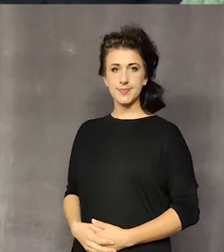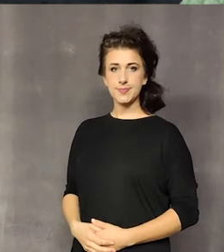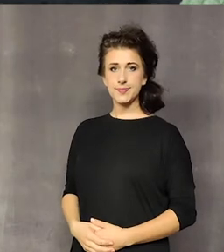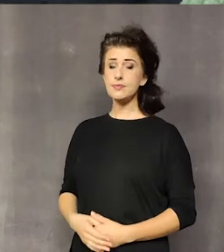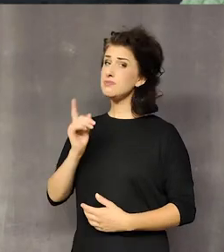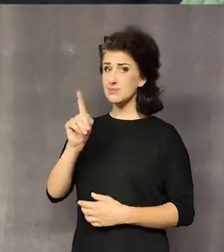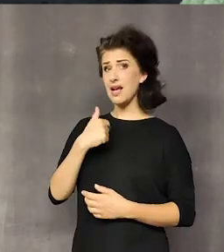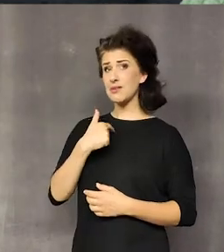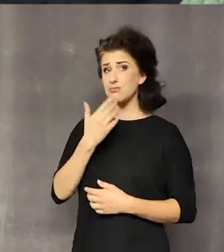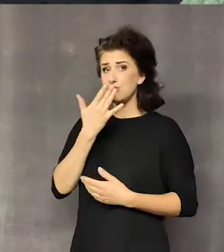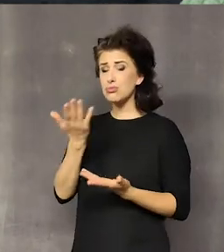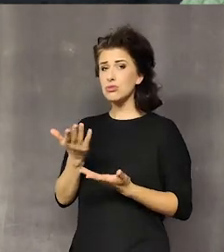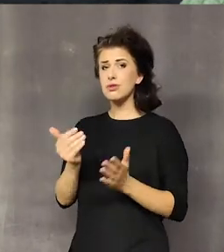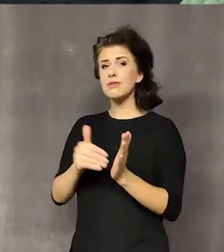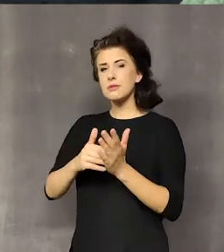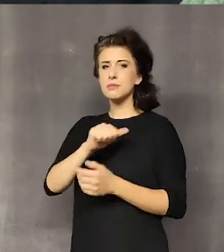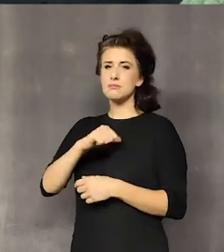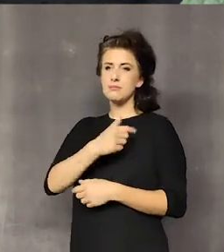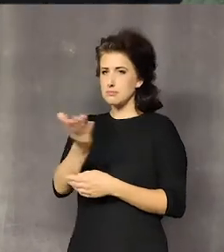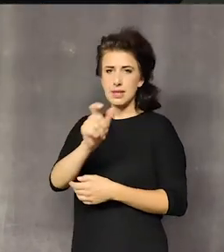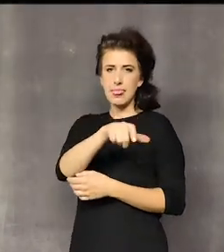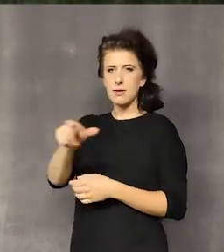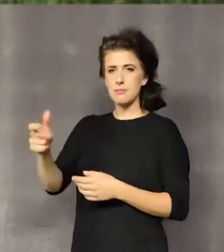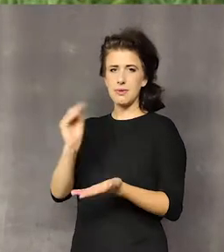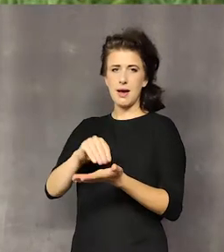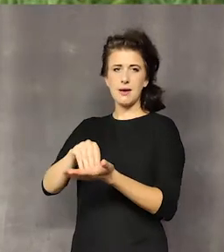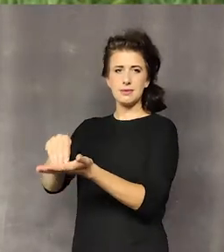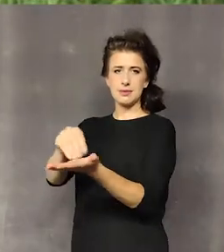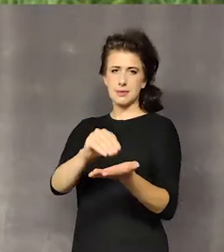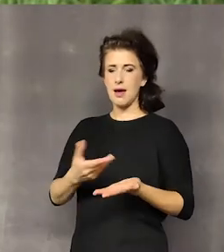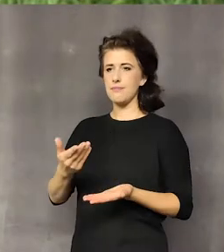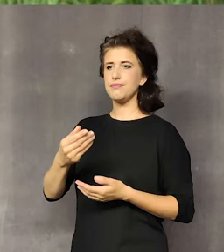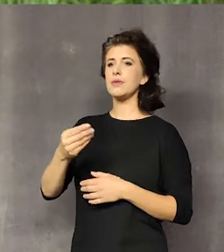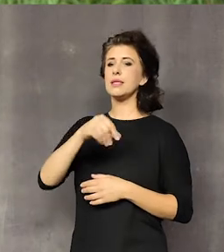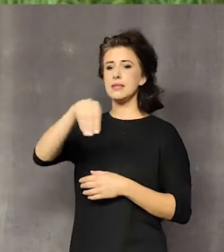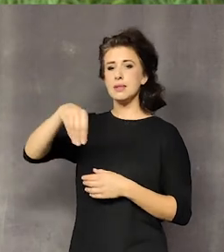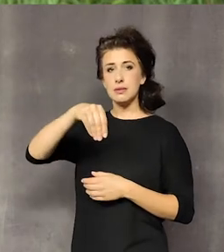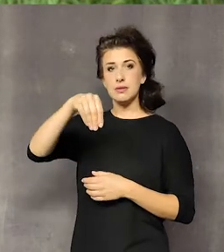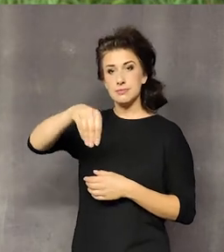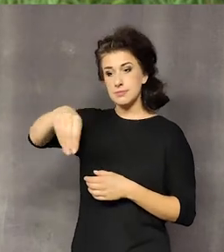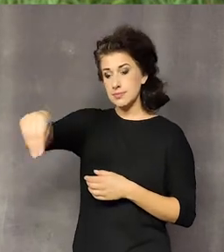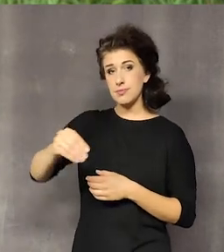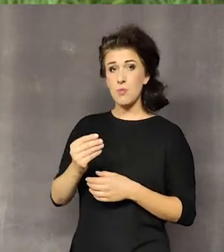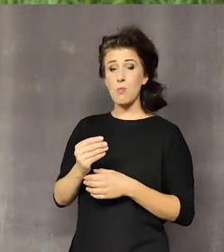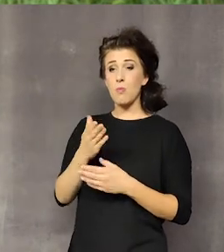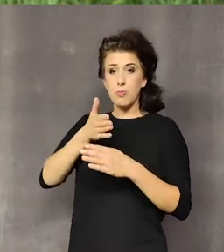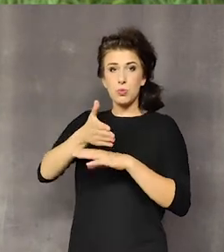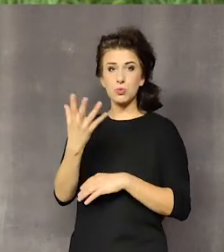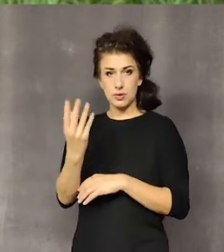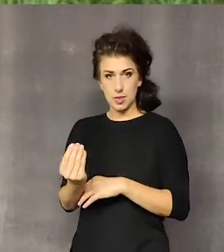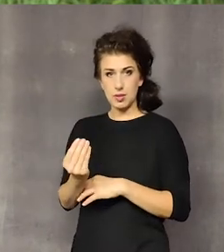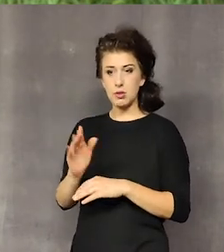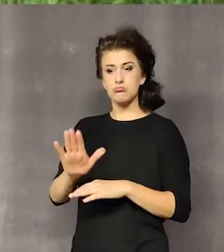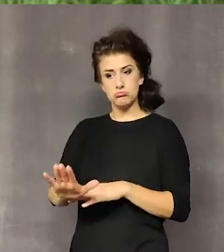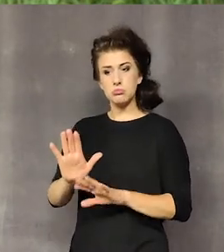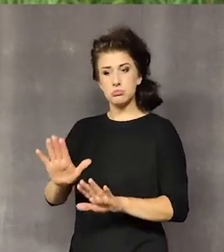Ale to już mówię, to już trzeba było samemu praktykować, to człowiek zobaczy. Niektóre nasiona wysiwamy późną jesienią, tak żeby one się przyleżały w ziemi